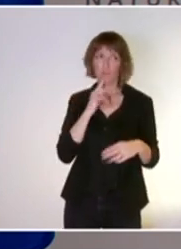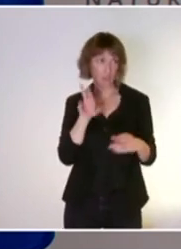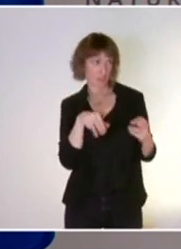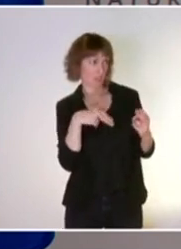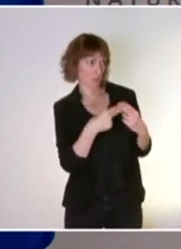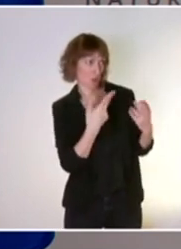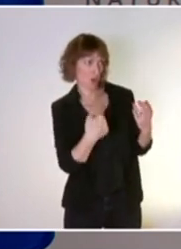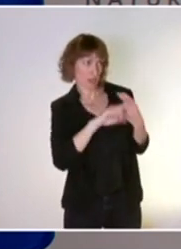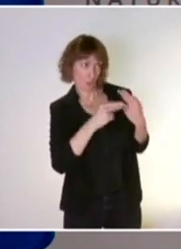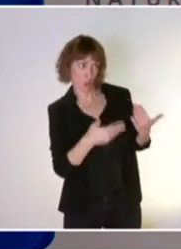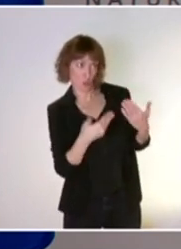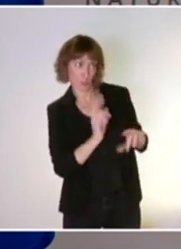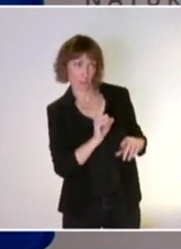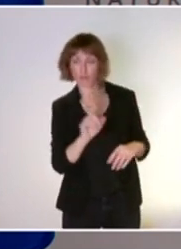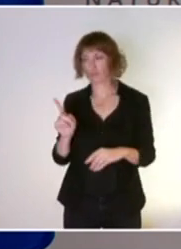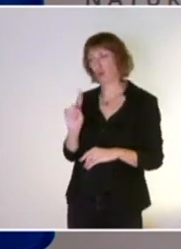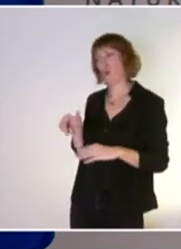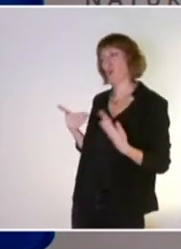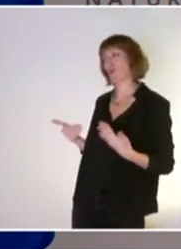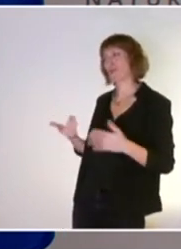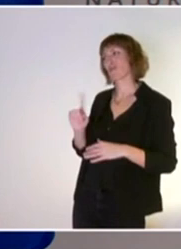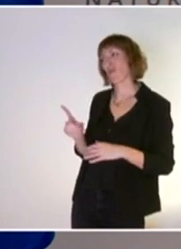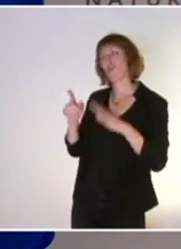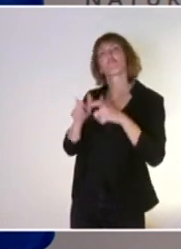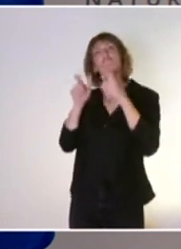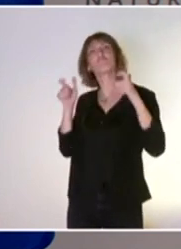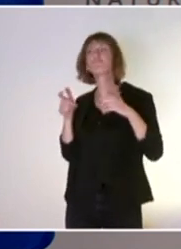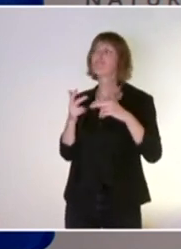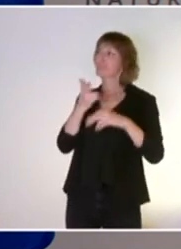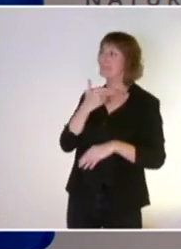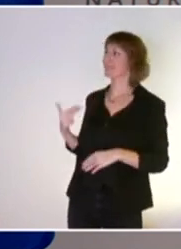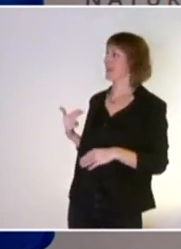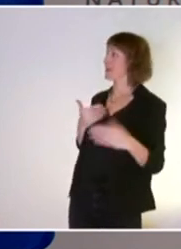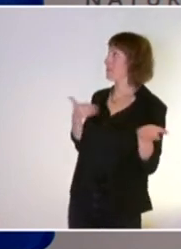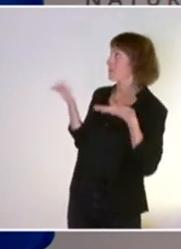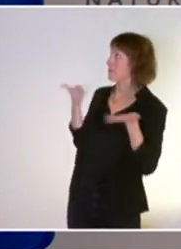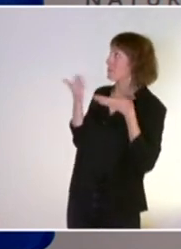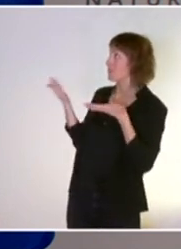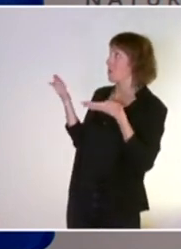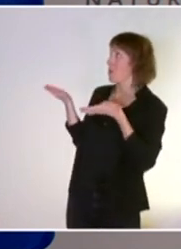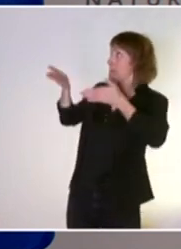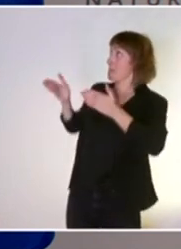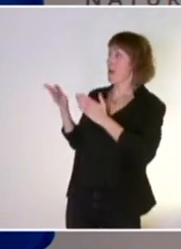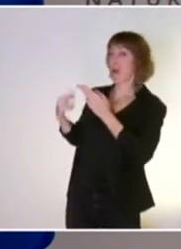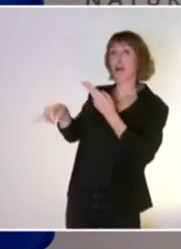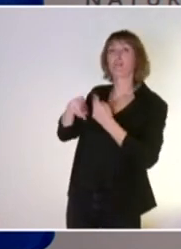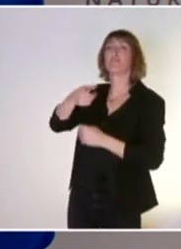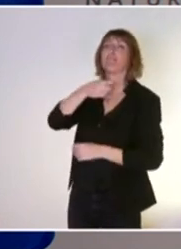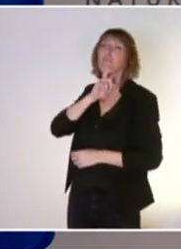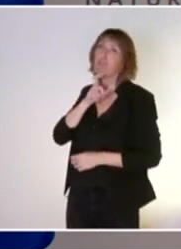les consultations des instances nationales sur ces propositions sont encore à l'œuvre. Je ne veux donc pas